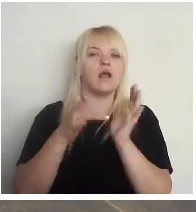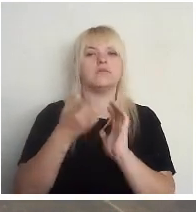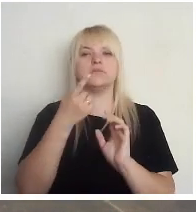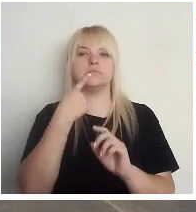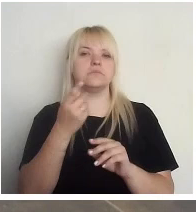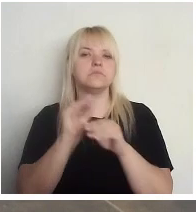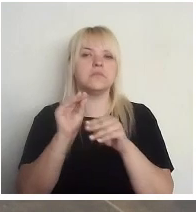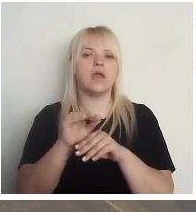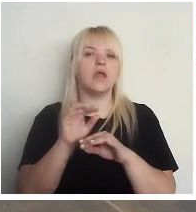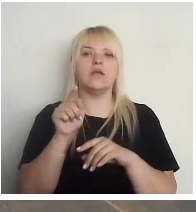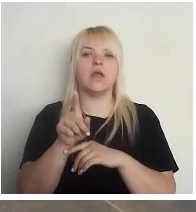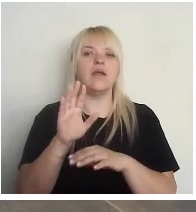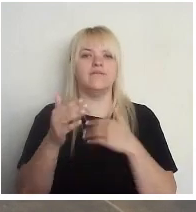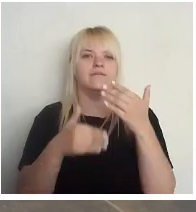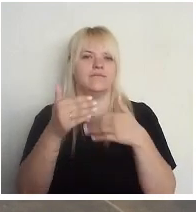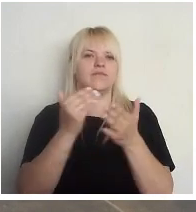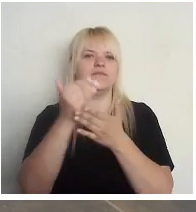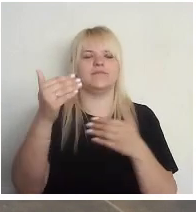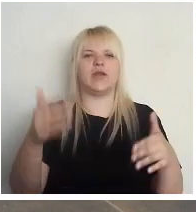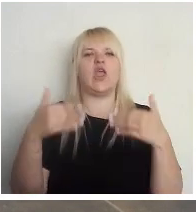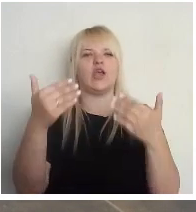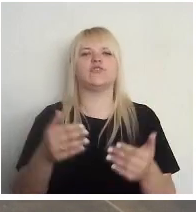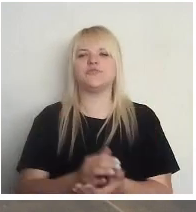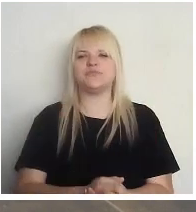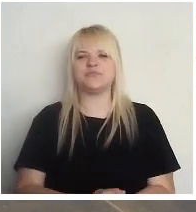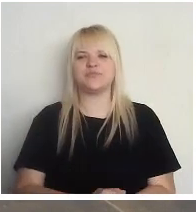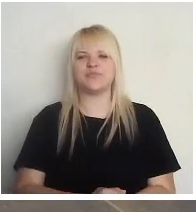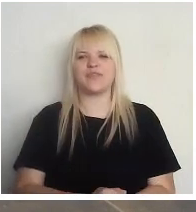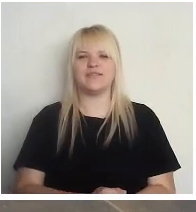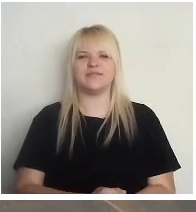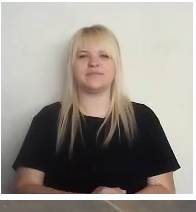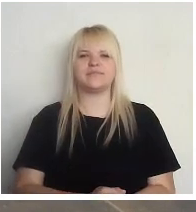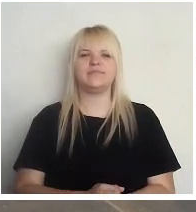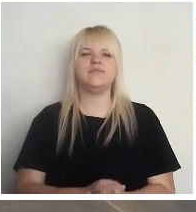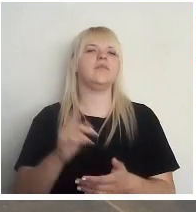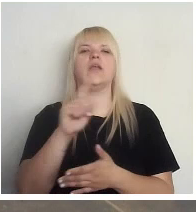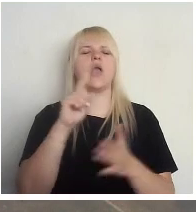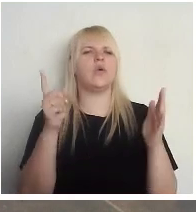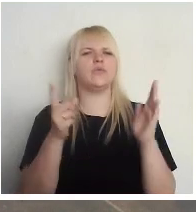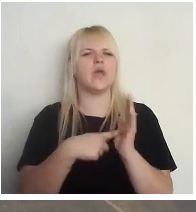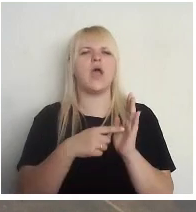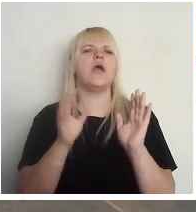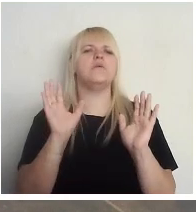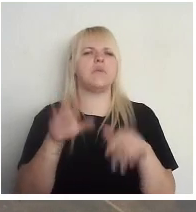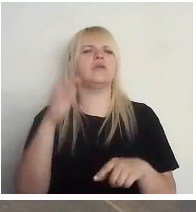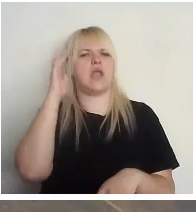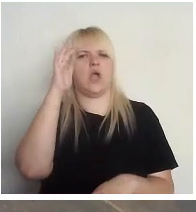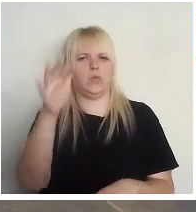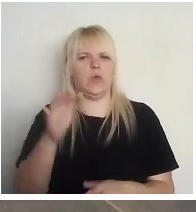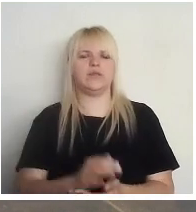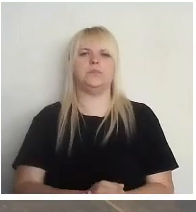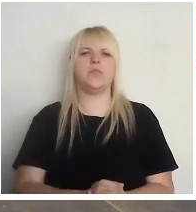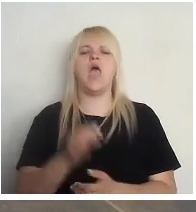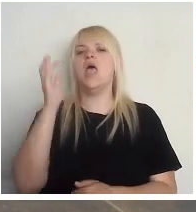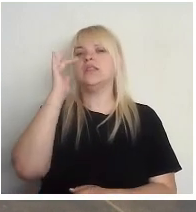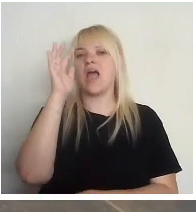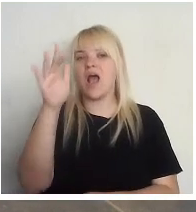mēs virzamies tālāk uz priekšu ar jautājumu par nākotni? Nākotnē,